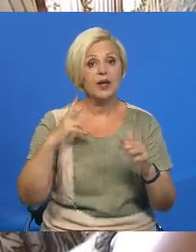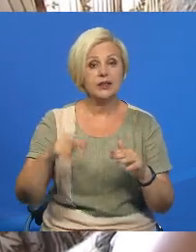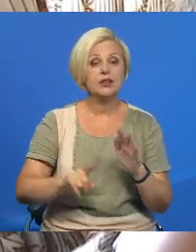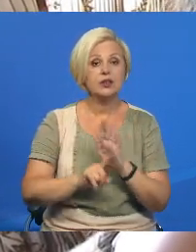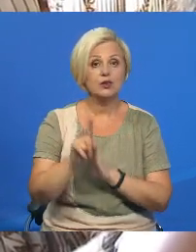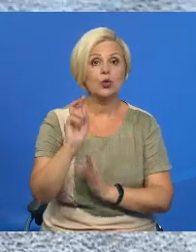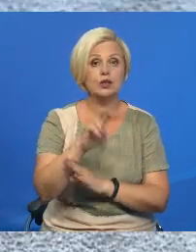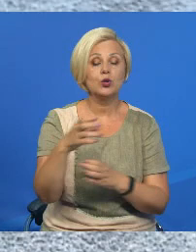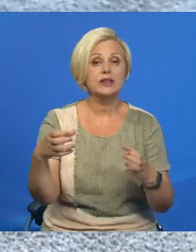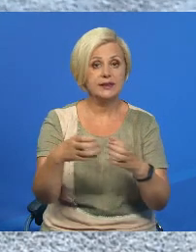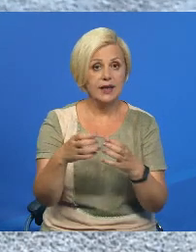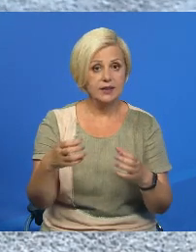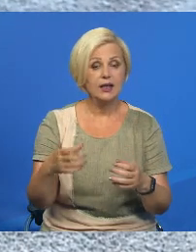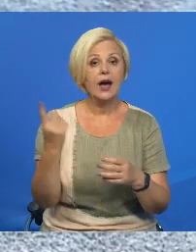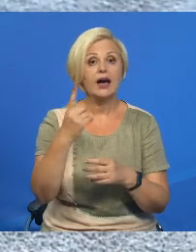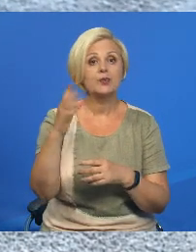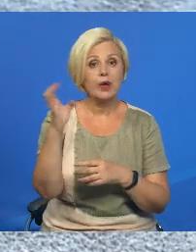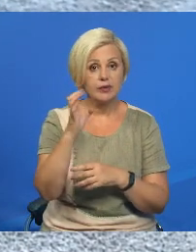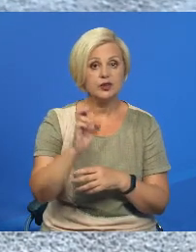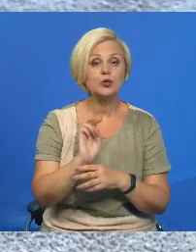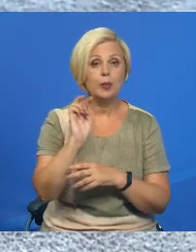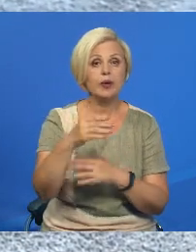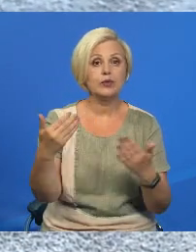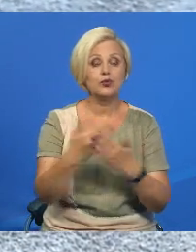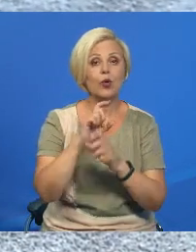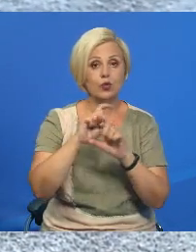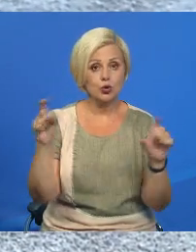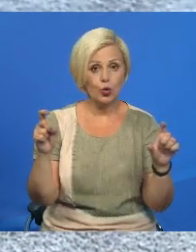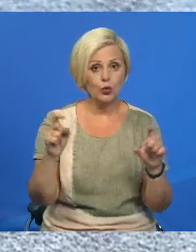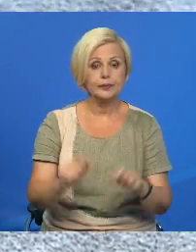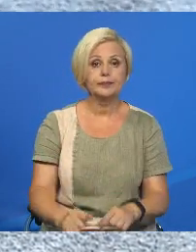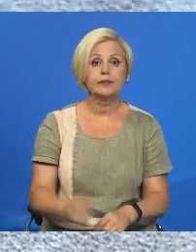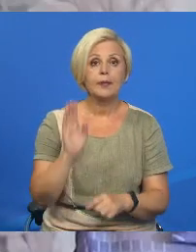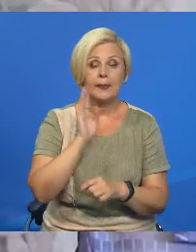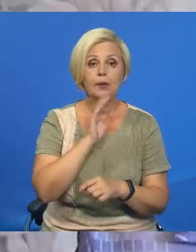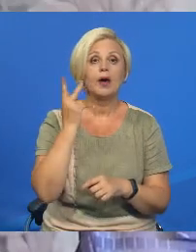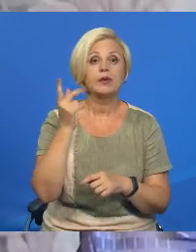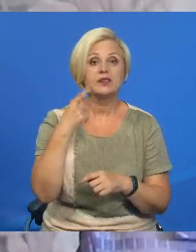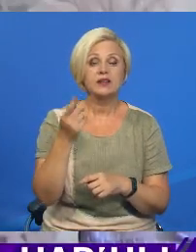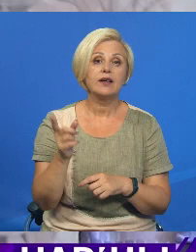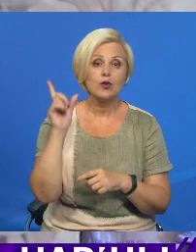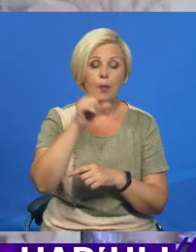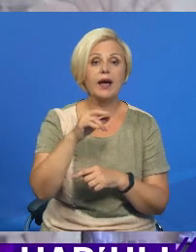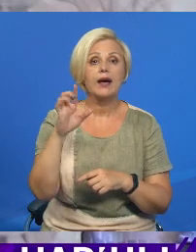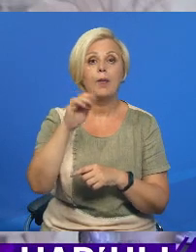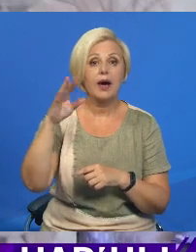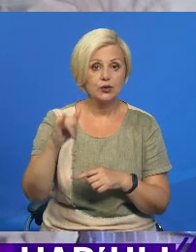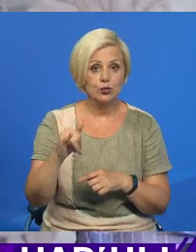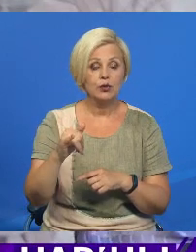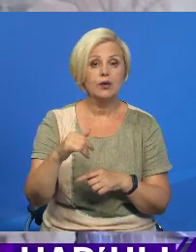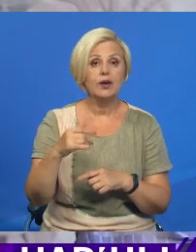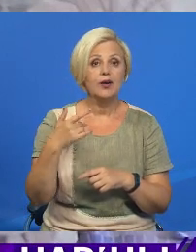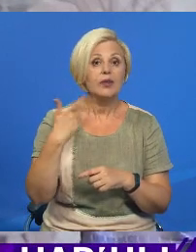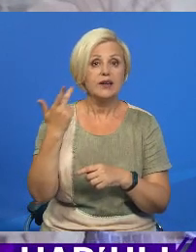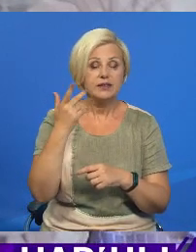пошла наведывать секции, а с первого месяца отправится в новую школу. «Мама всегда говорила, поехать бы до батька. У